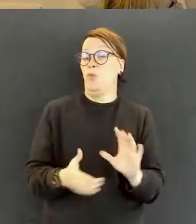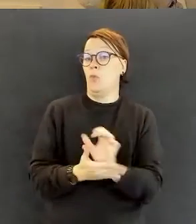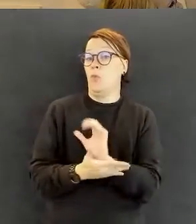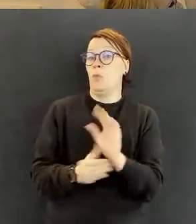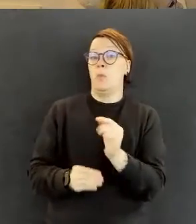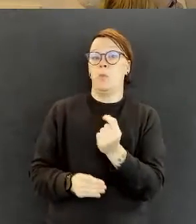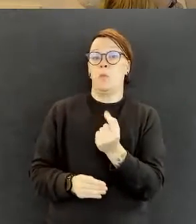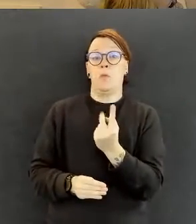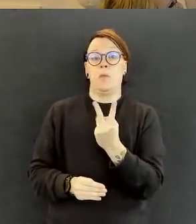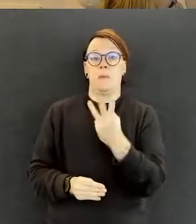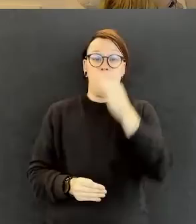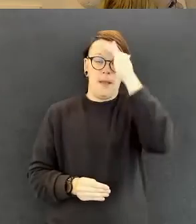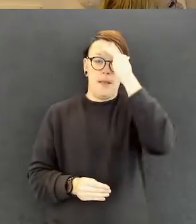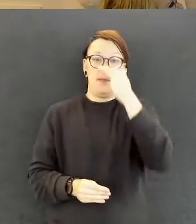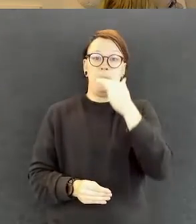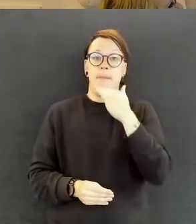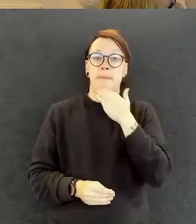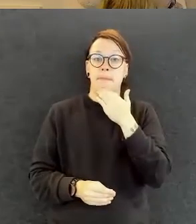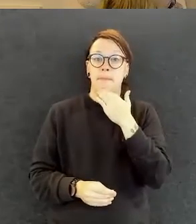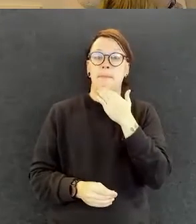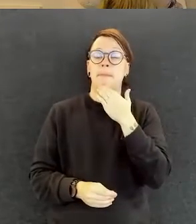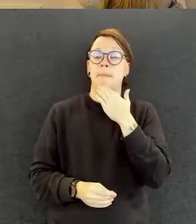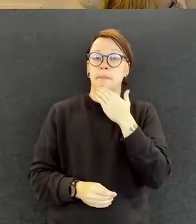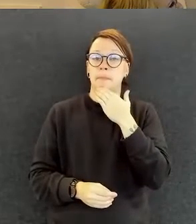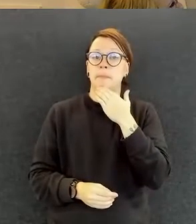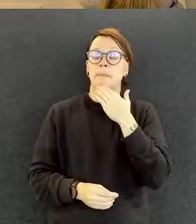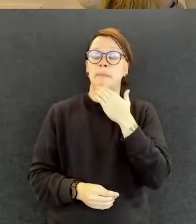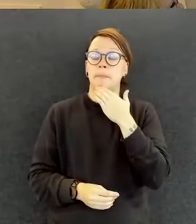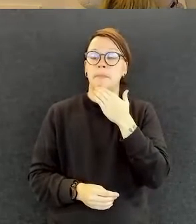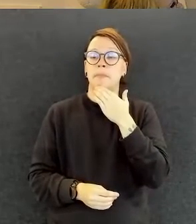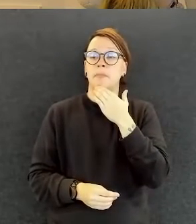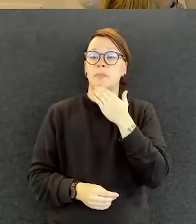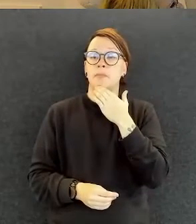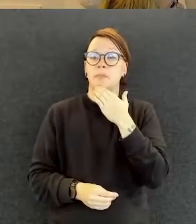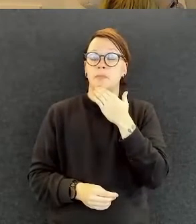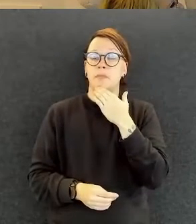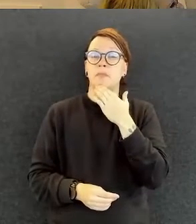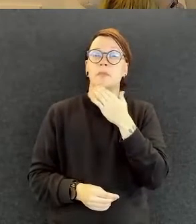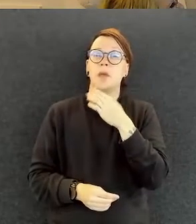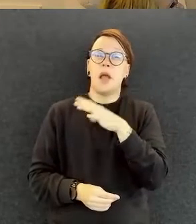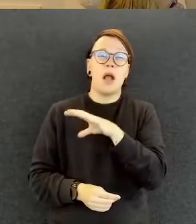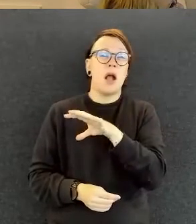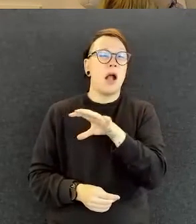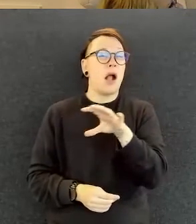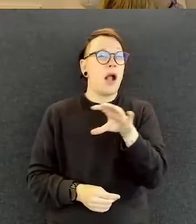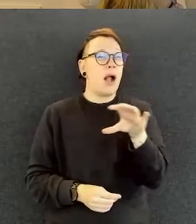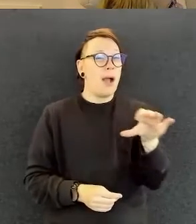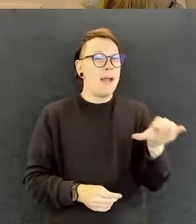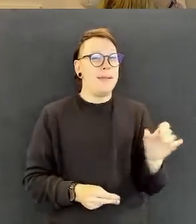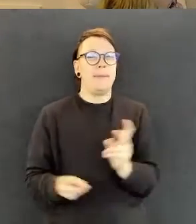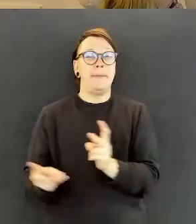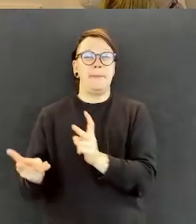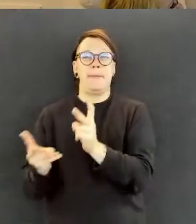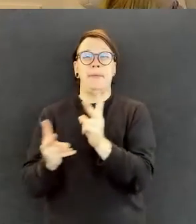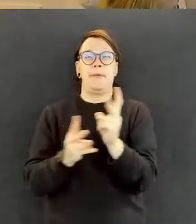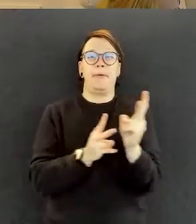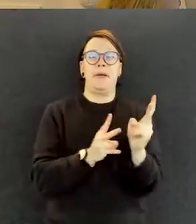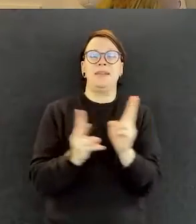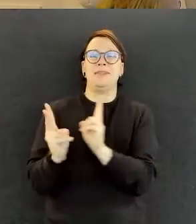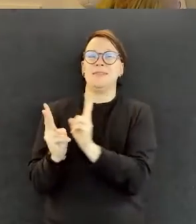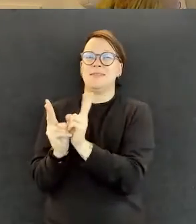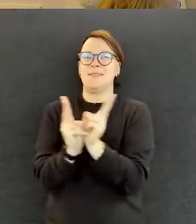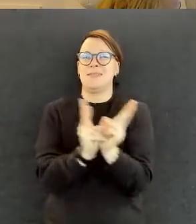jotka eivät kaikki ole samanlaisia. Niillä on joku semmoinen